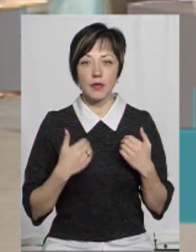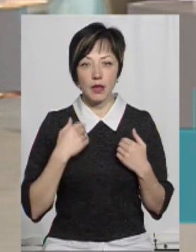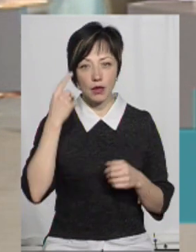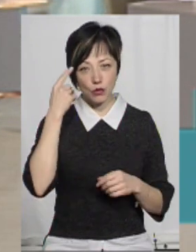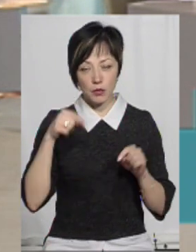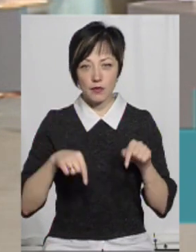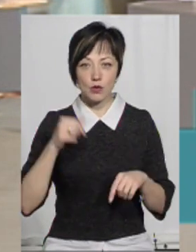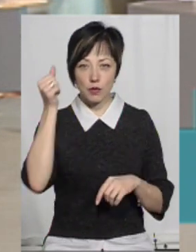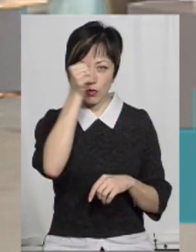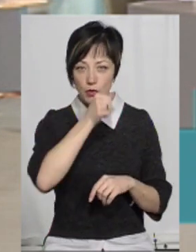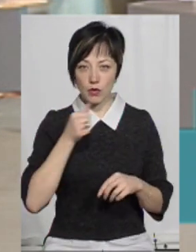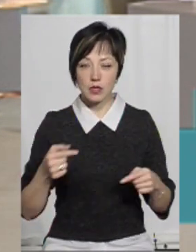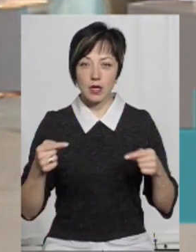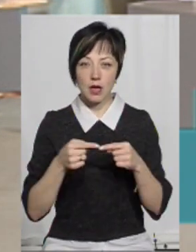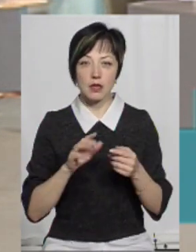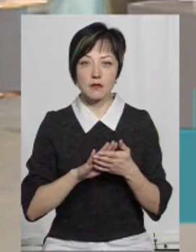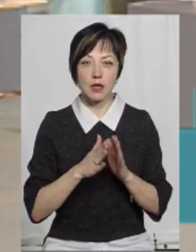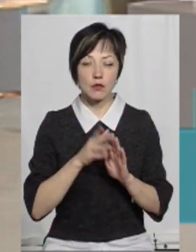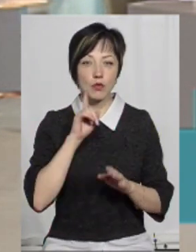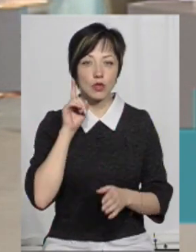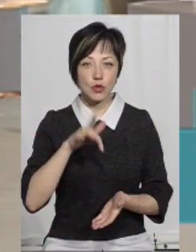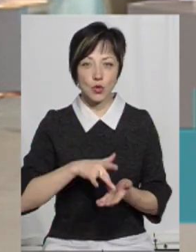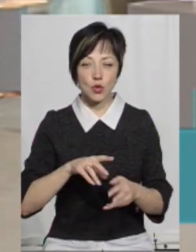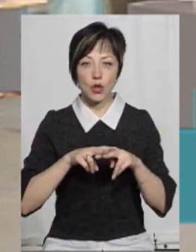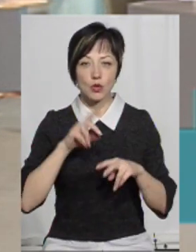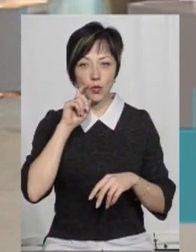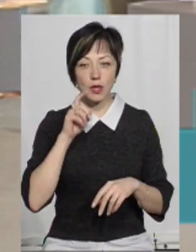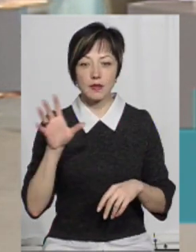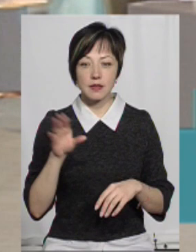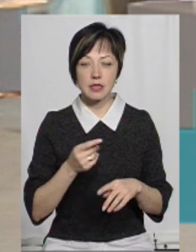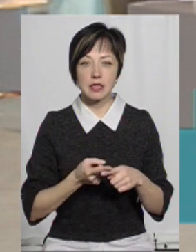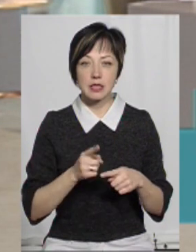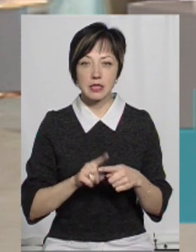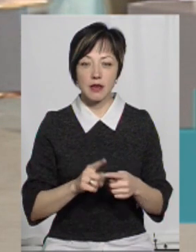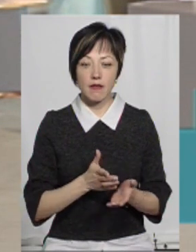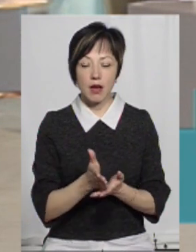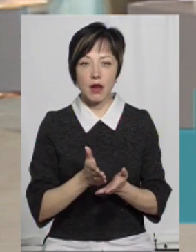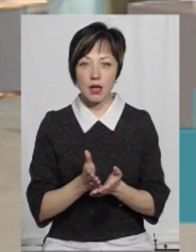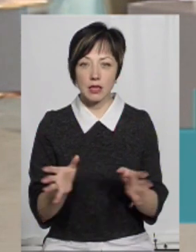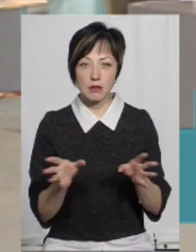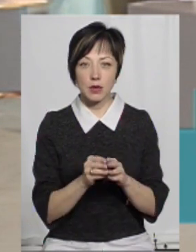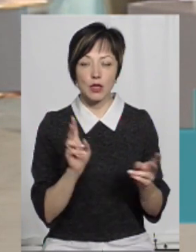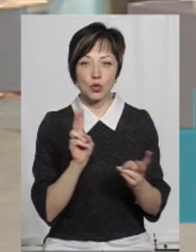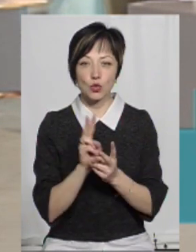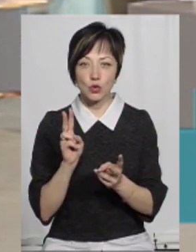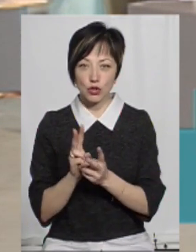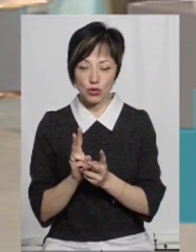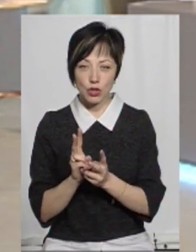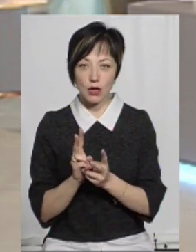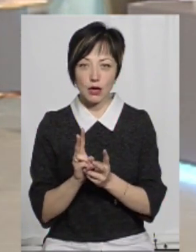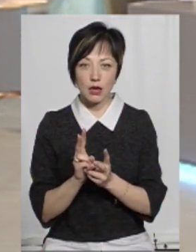що в цьому році, якраз в статусі молодіжної столиці України, ми ці всі варіанти на спільних зустрічах,